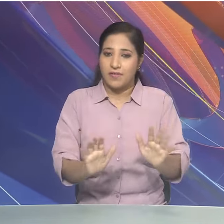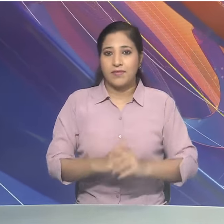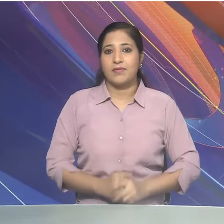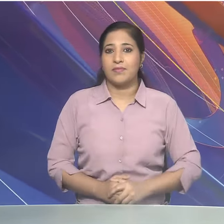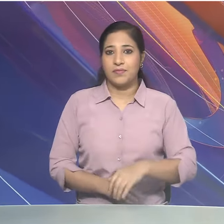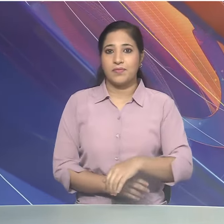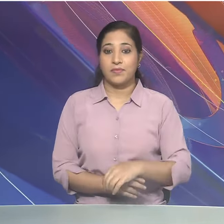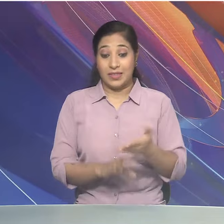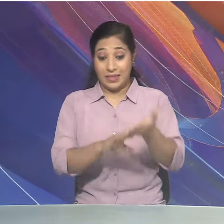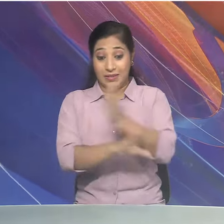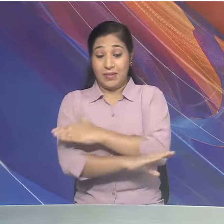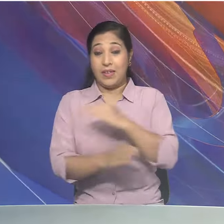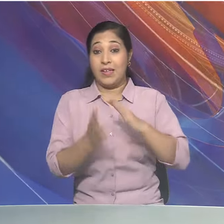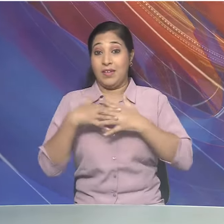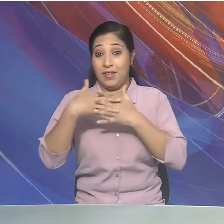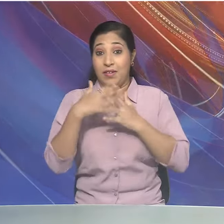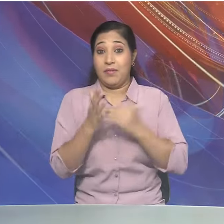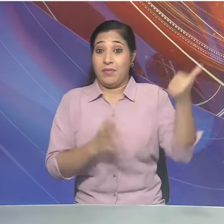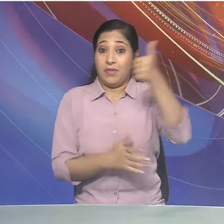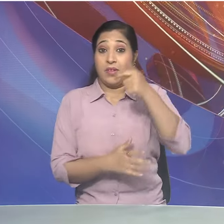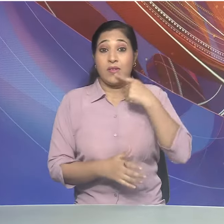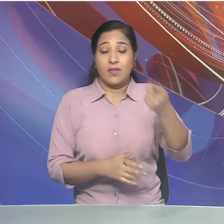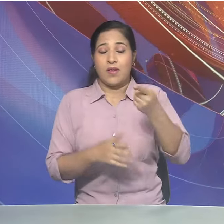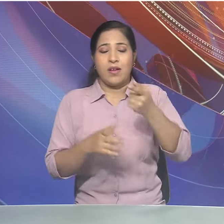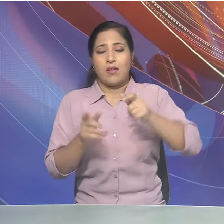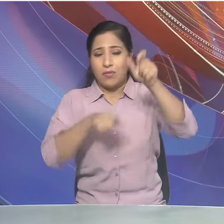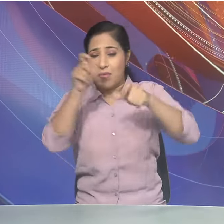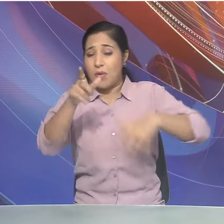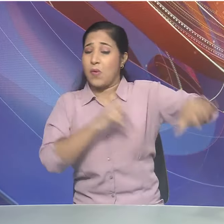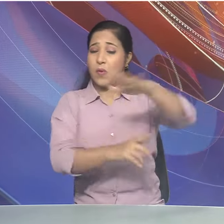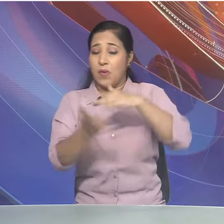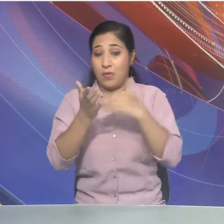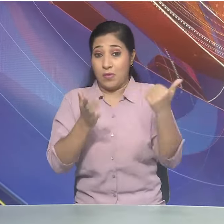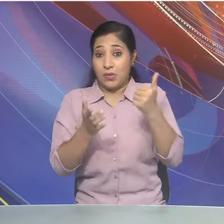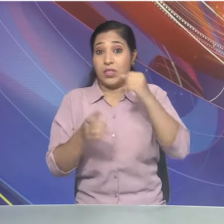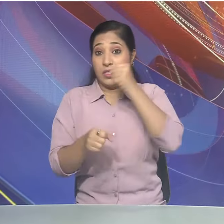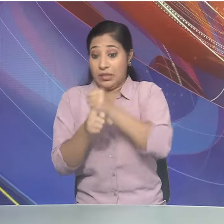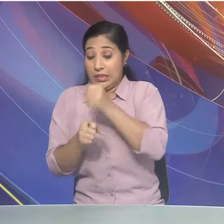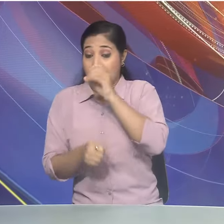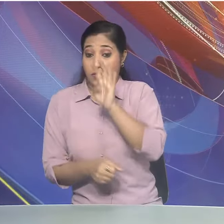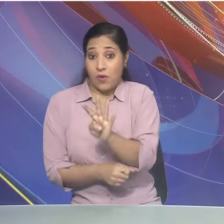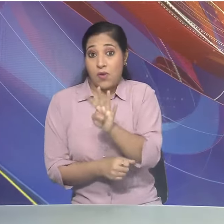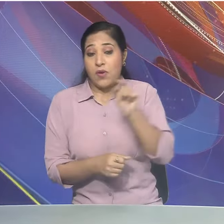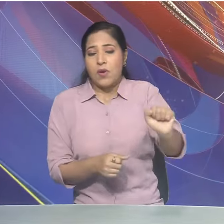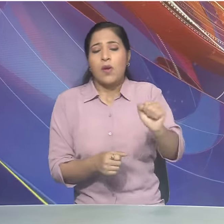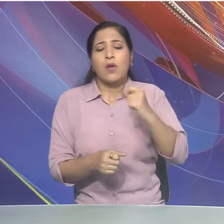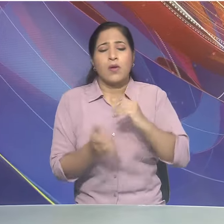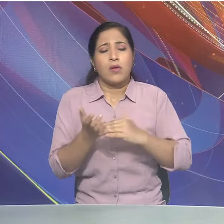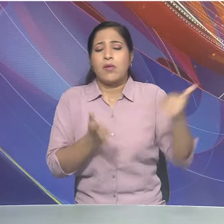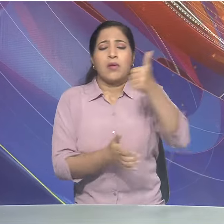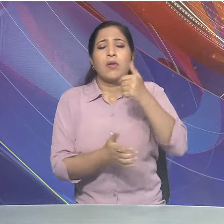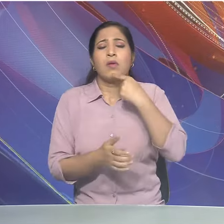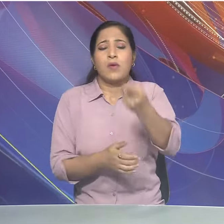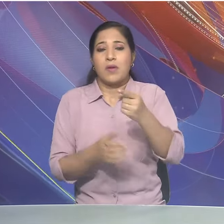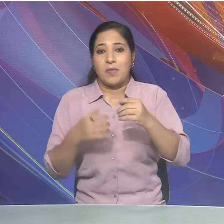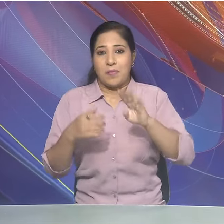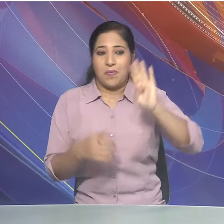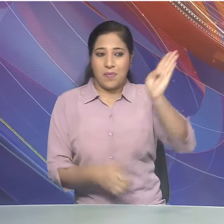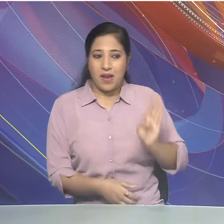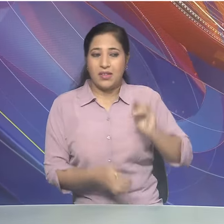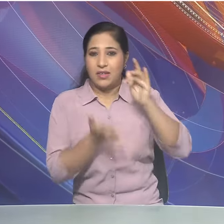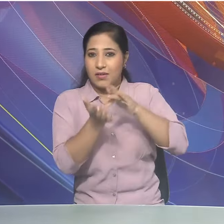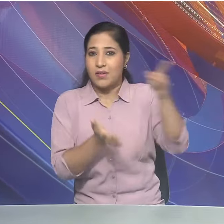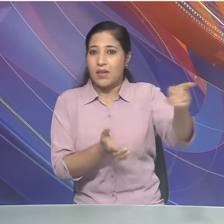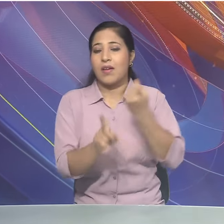इससे पहले डॉक्टर एस जैशंकर ने विदेश मंत्रियों की जी फोर वैठक की मेजबानी की डॉक्टर जैशंकर ने ब्रैजील के विदेश मंत्री